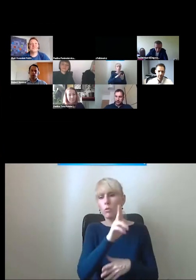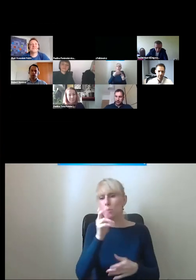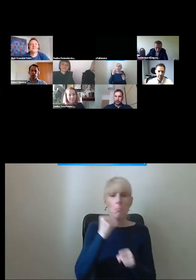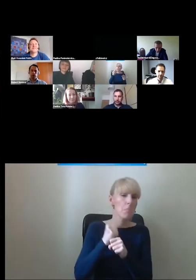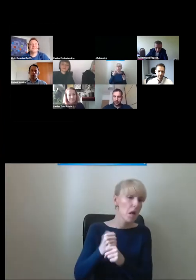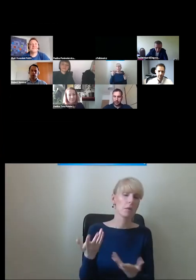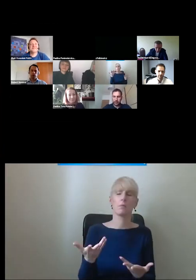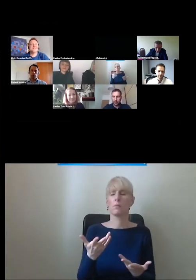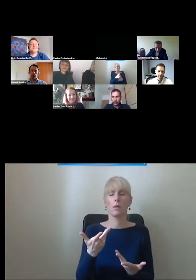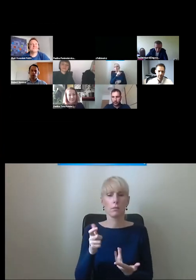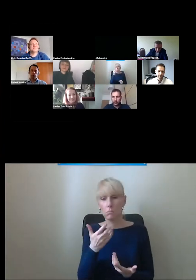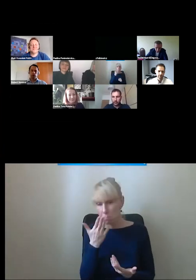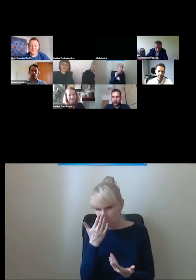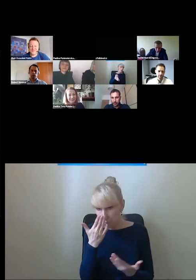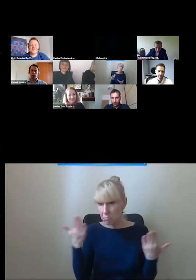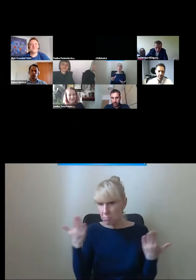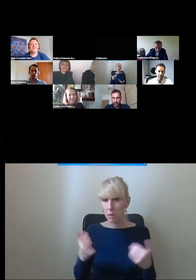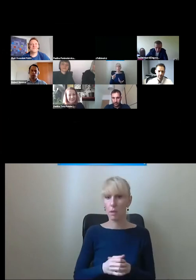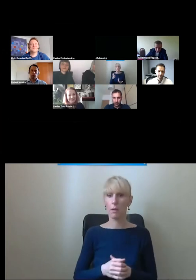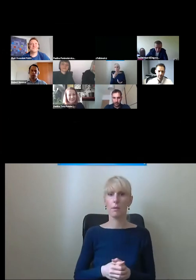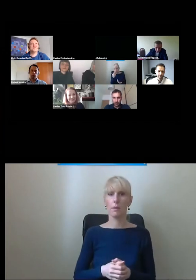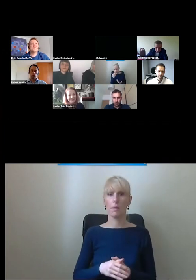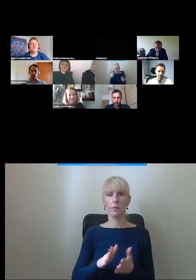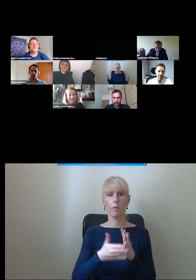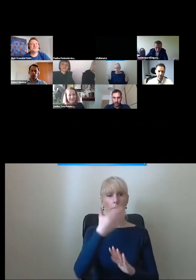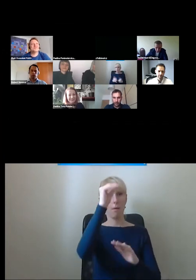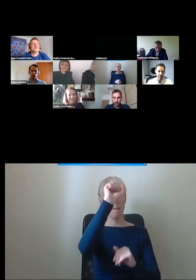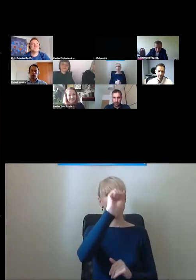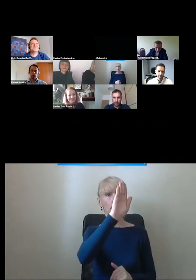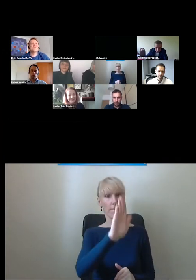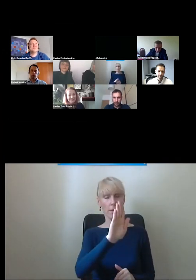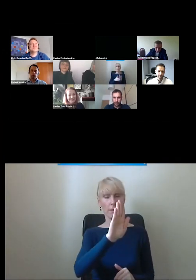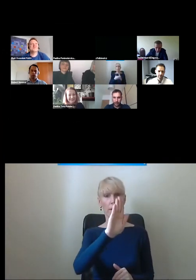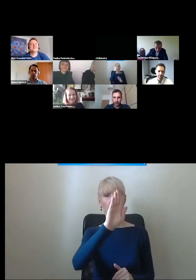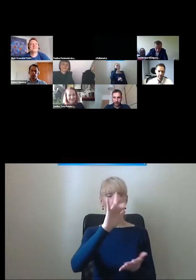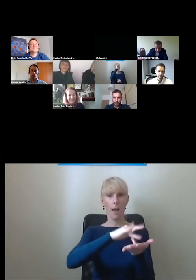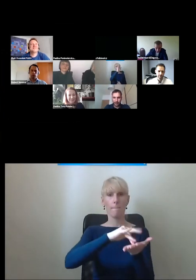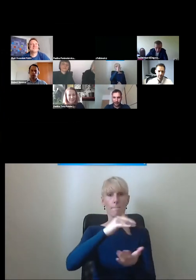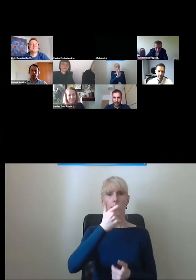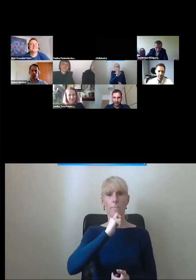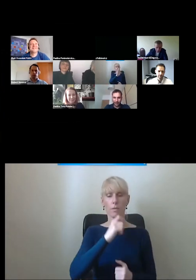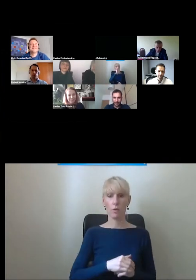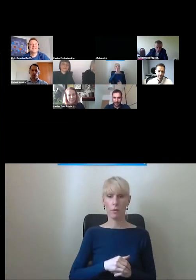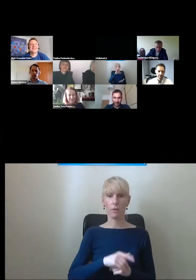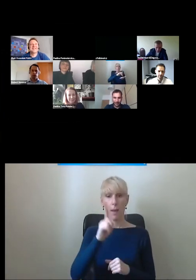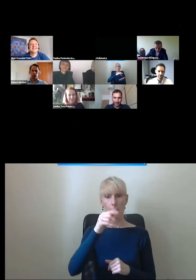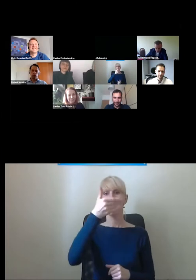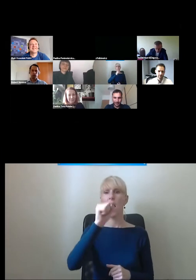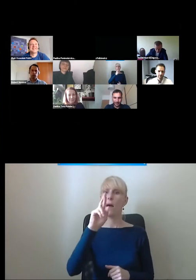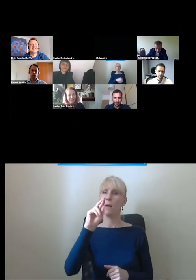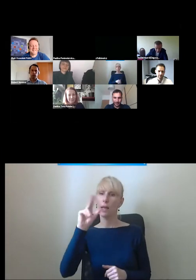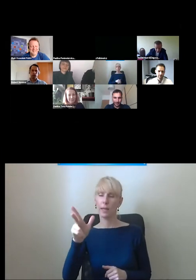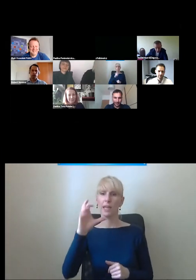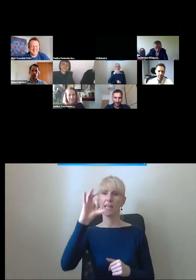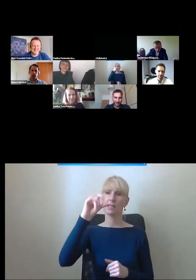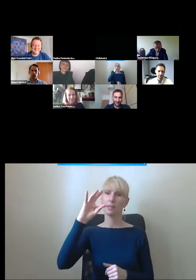sobie. To chcę zacząć. Według alfabetu Bydgoszcz najpierw. Proszę bardzo. Dobrze. Wbrew napisowi Marek